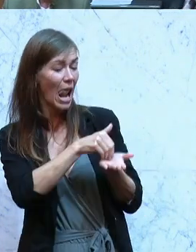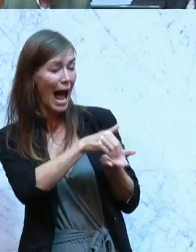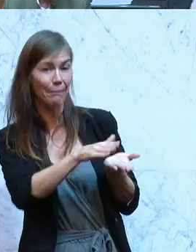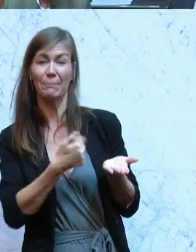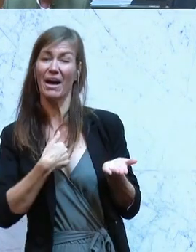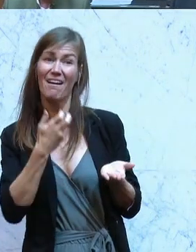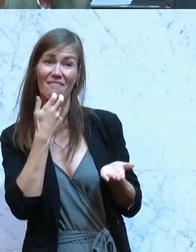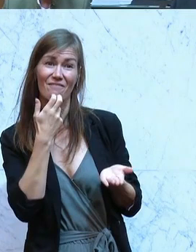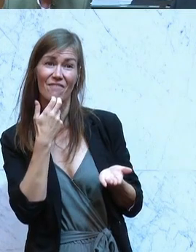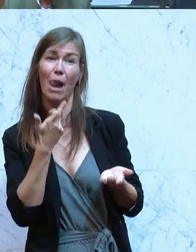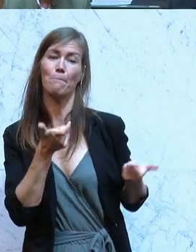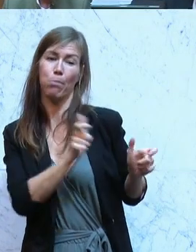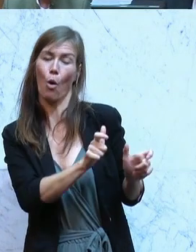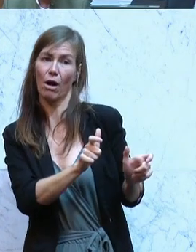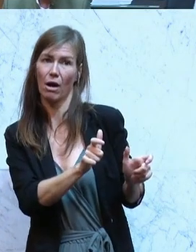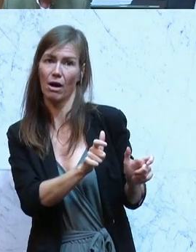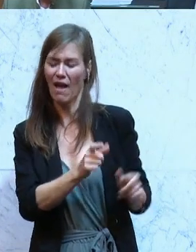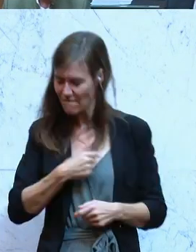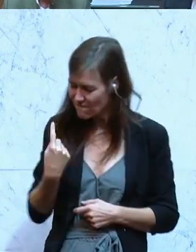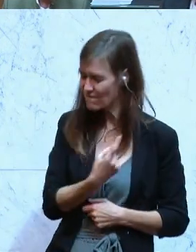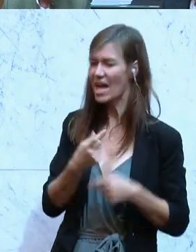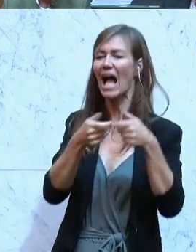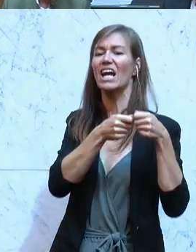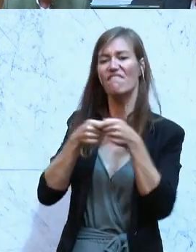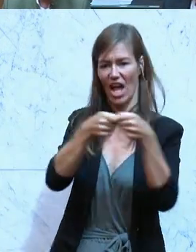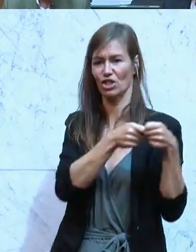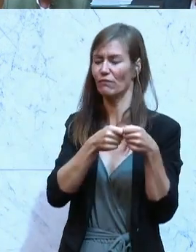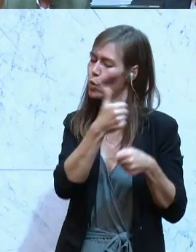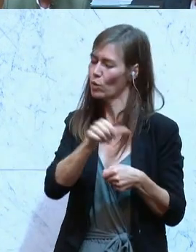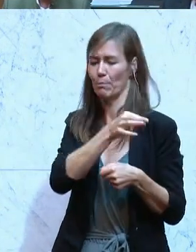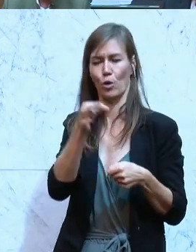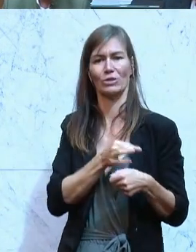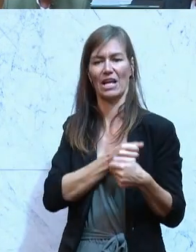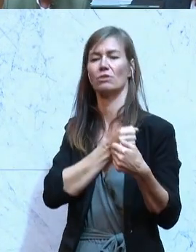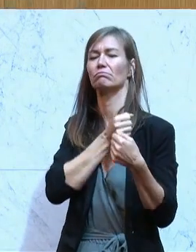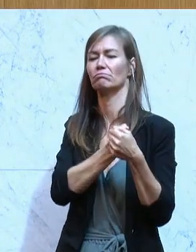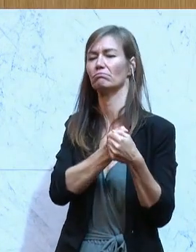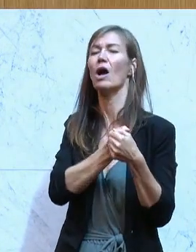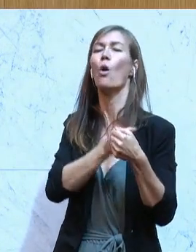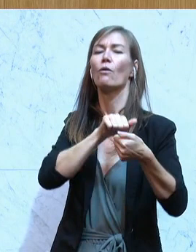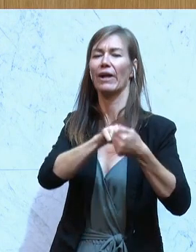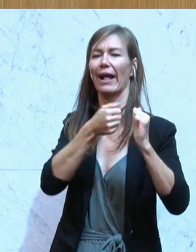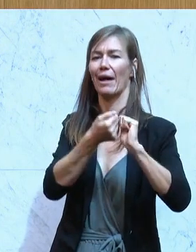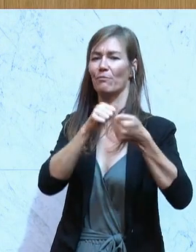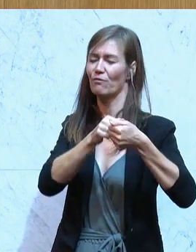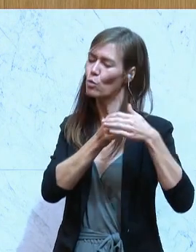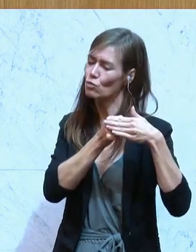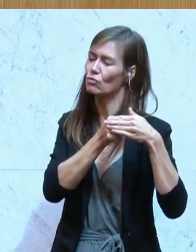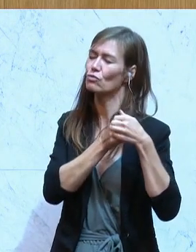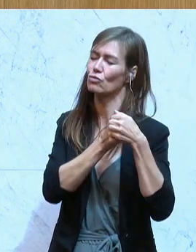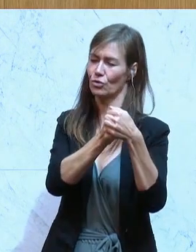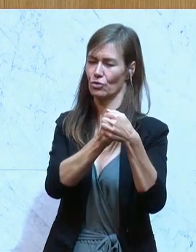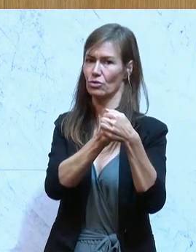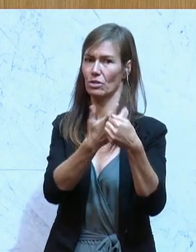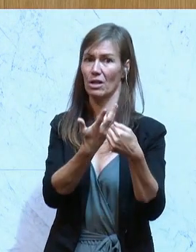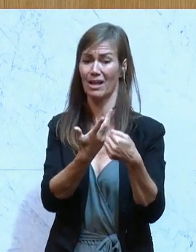100 Prozent hinter den Gewerkschaften, hinter den Gewerkschaften, weil es kann nicht sein, dass die Menschen in Österreich, die ohnehin